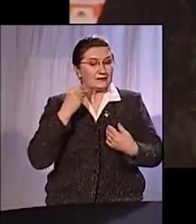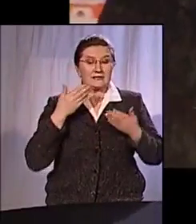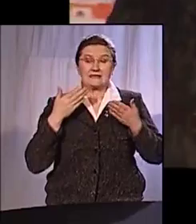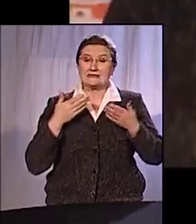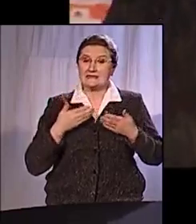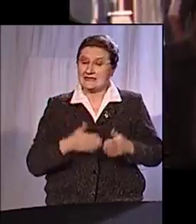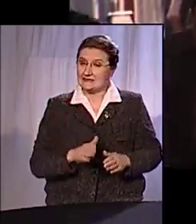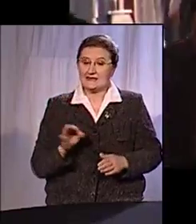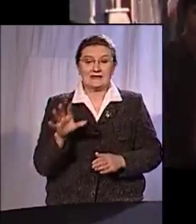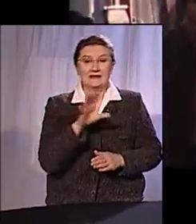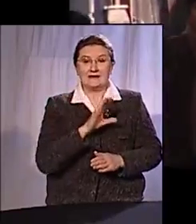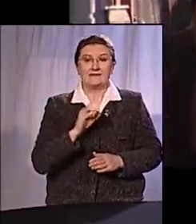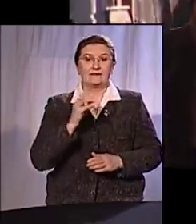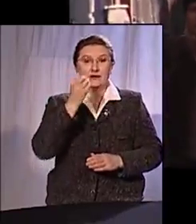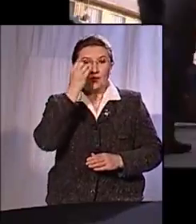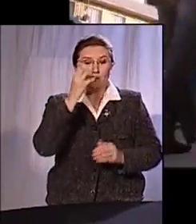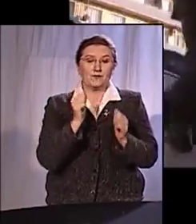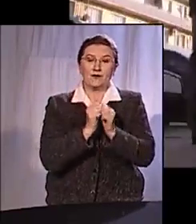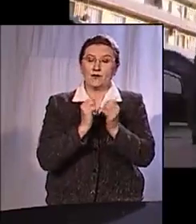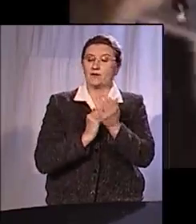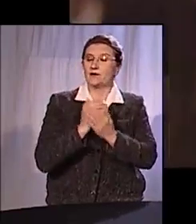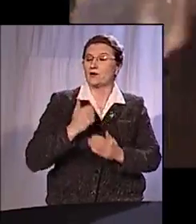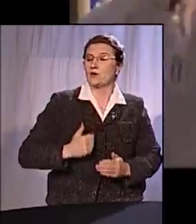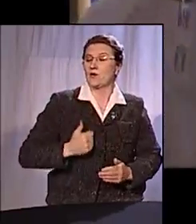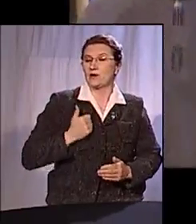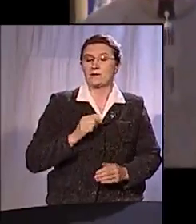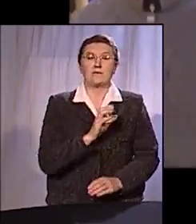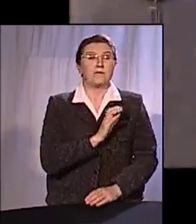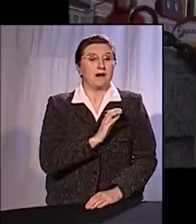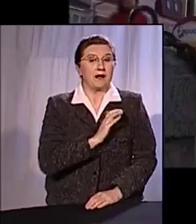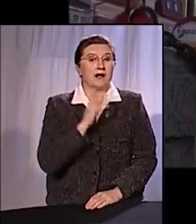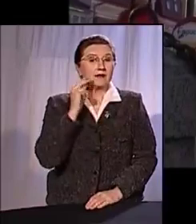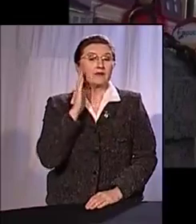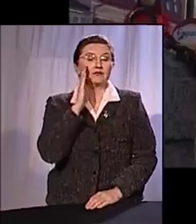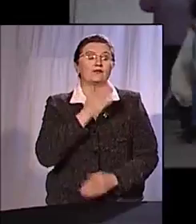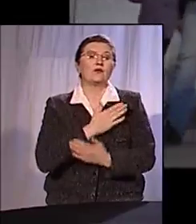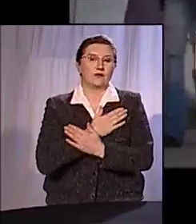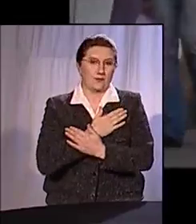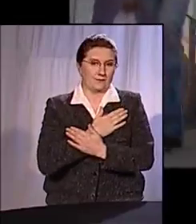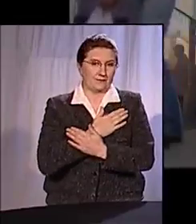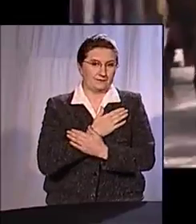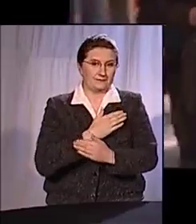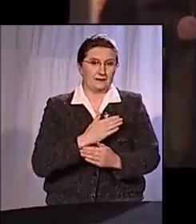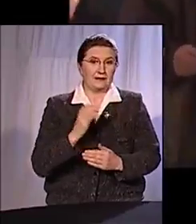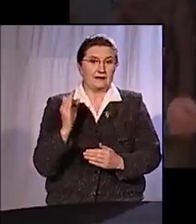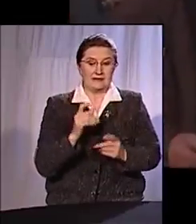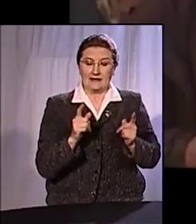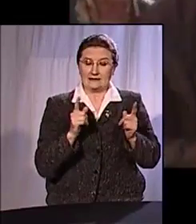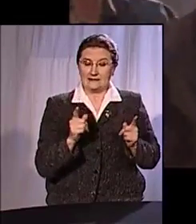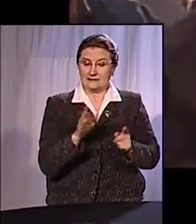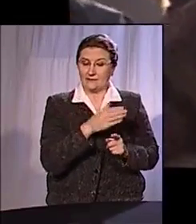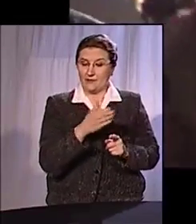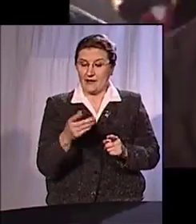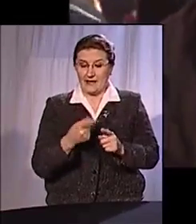родились. И все мы умные, глупые, высокомерные и даже богатые, когда-нибудь умрем. И отрезок между